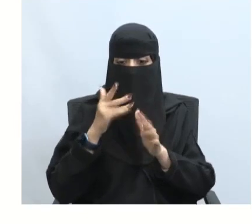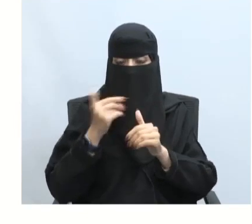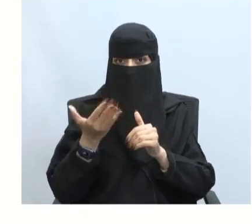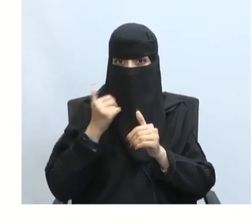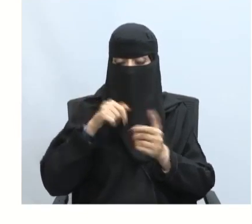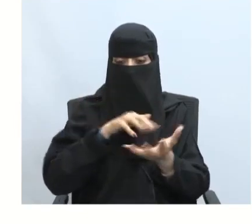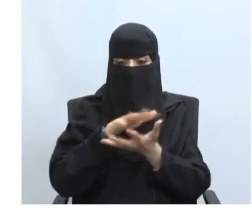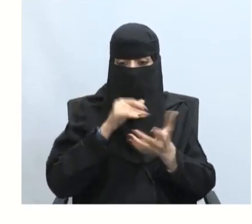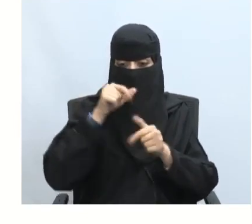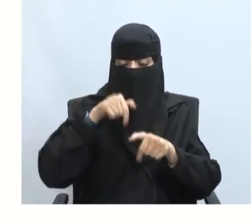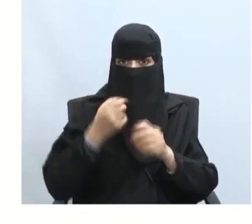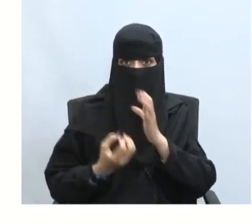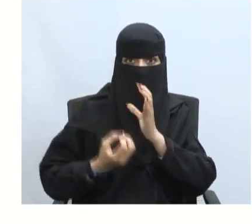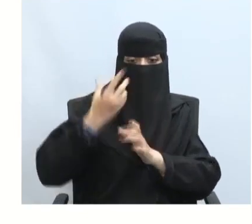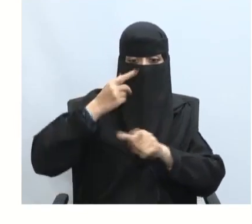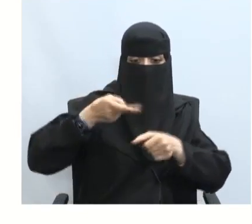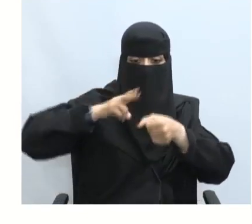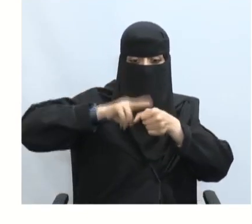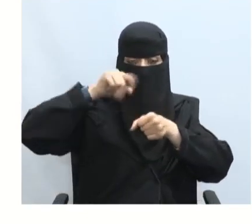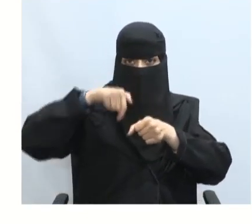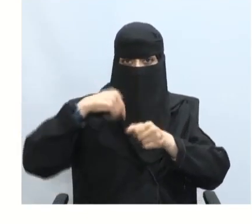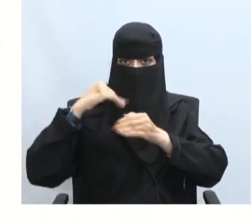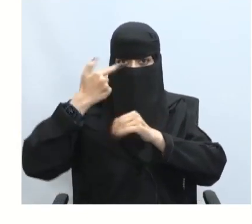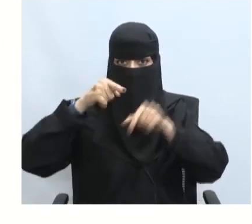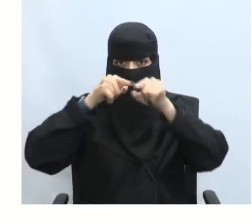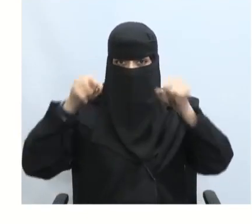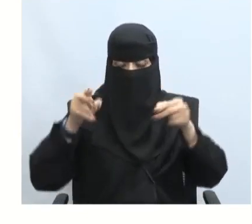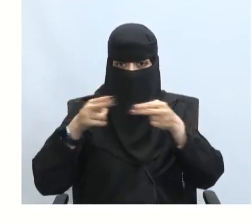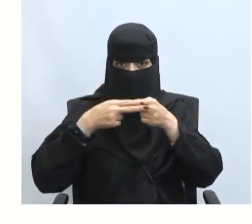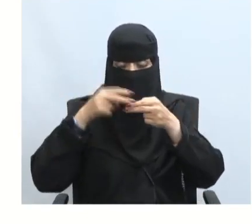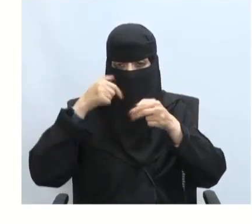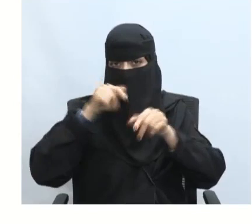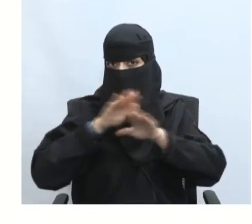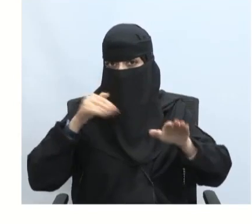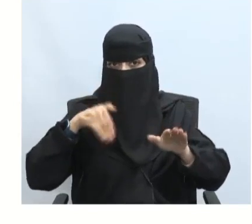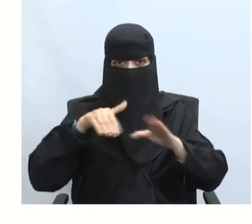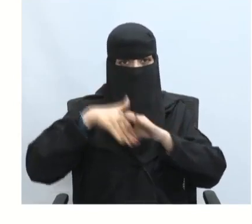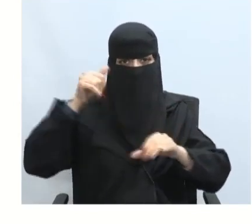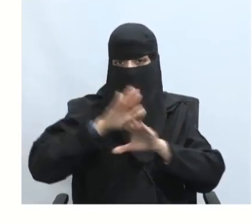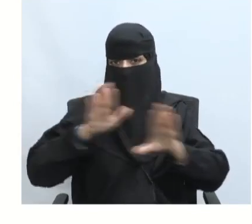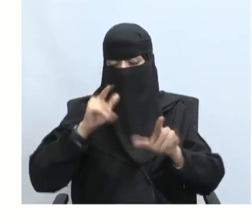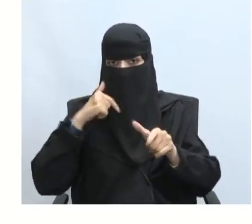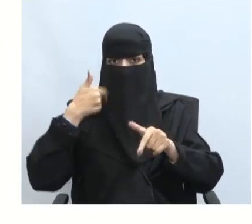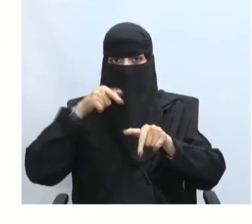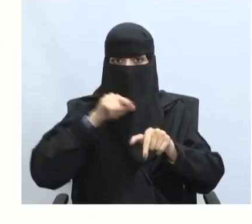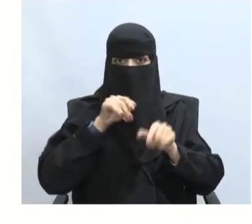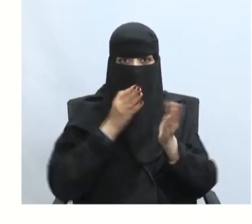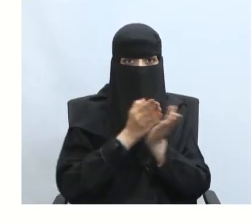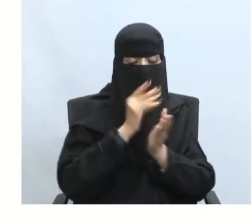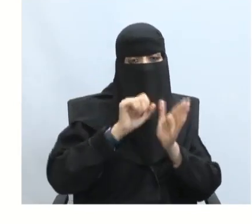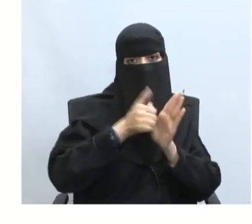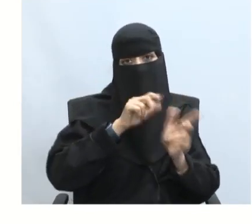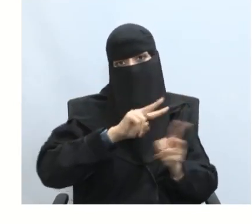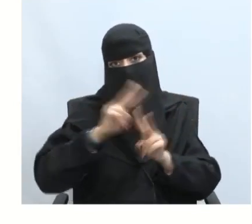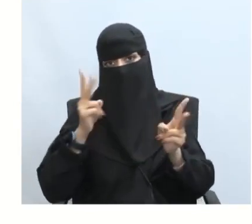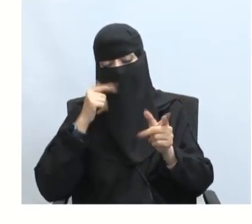الأزمة للظهور مرة أخرى بعد انحسارها أو انتهائها بشدة وبطريقة جديدة